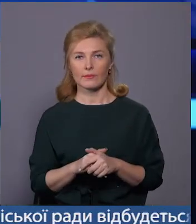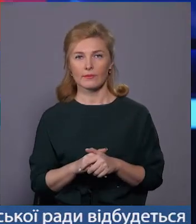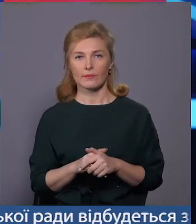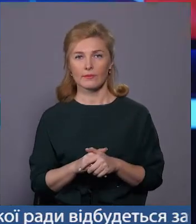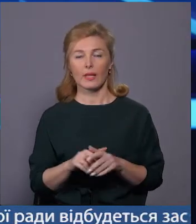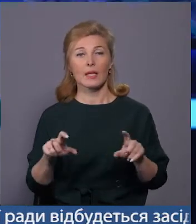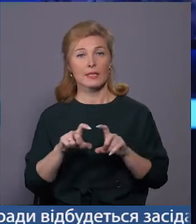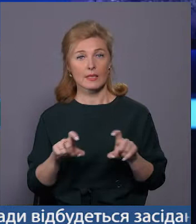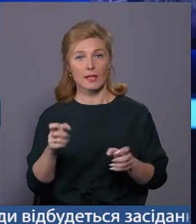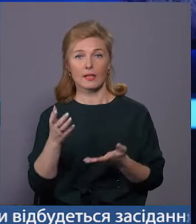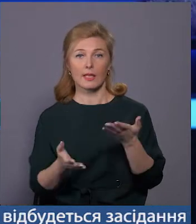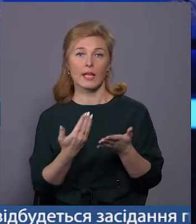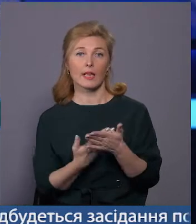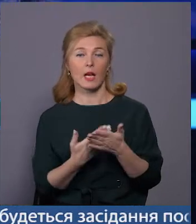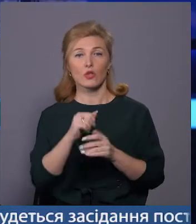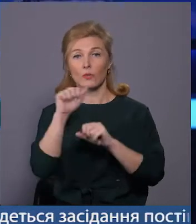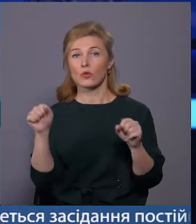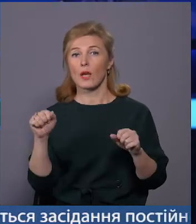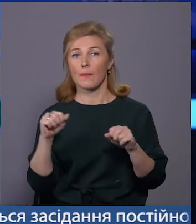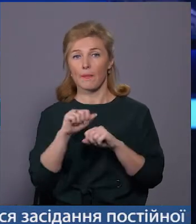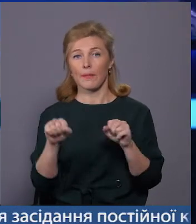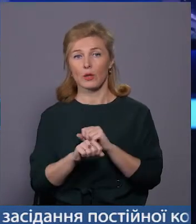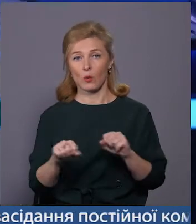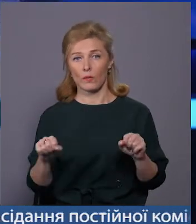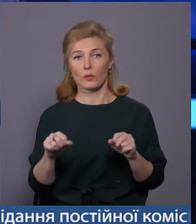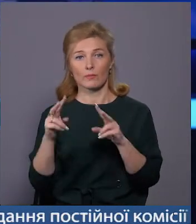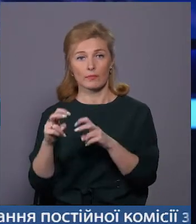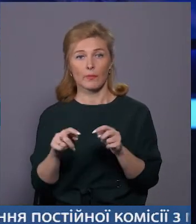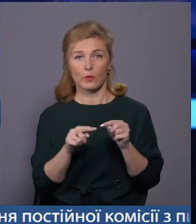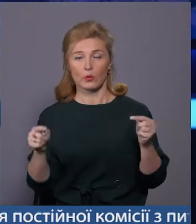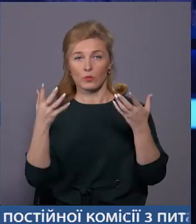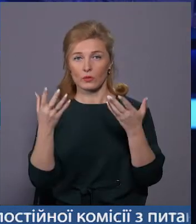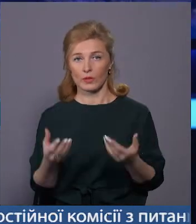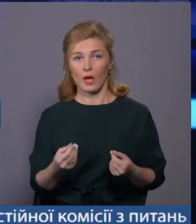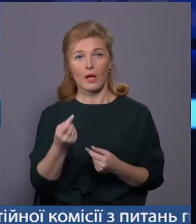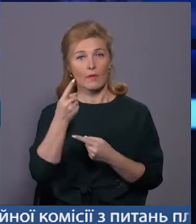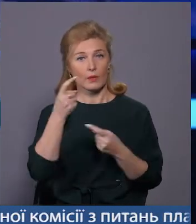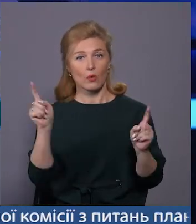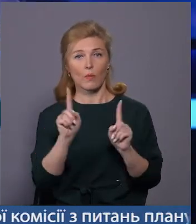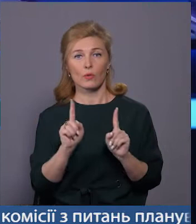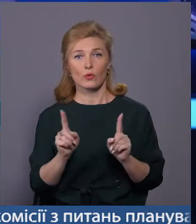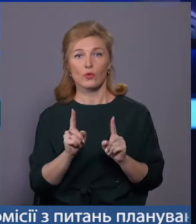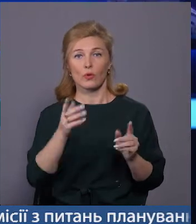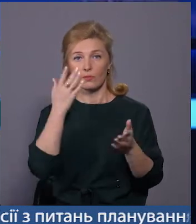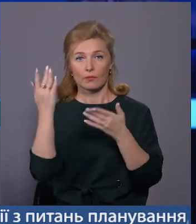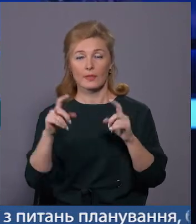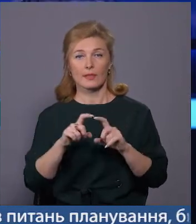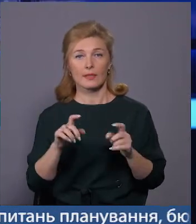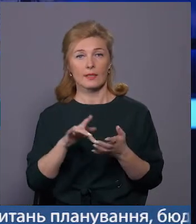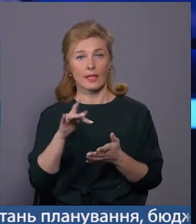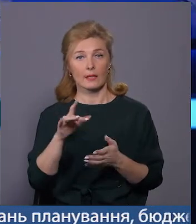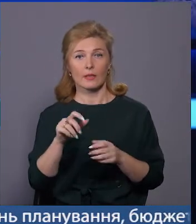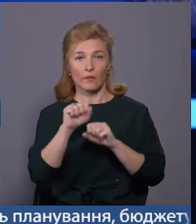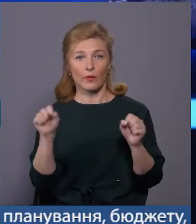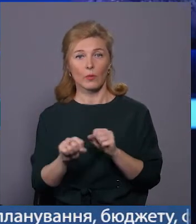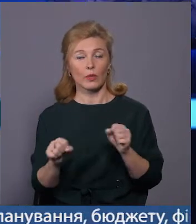Заклади, які начебто заміновано, фахівці оглядали упродовж всього дня. Відомо, що у торговельно-розважальних центрах вибухівки не